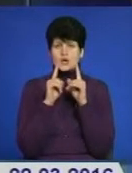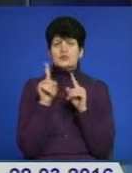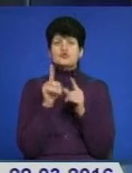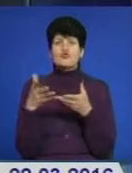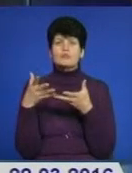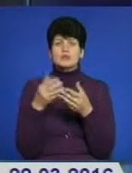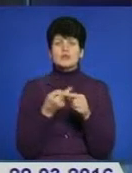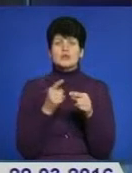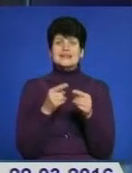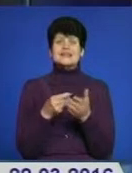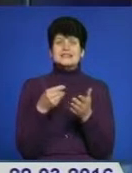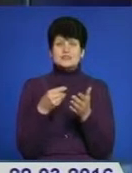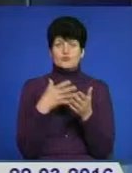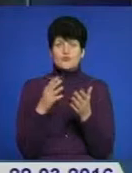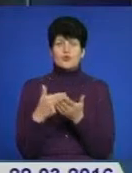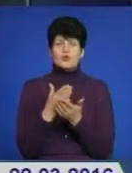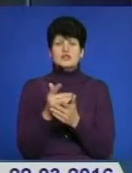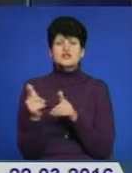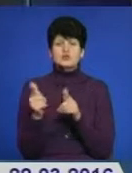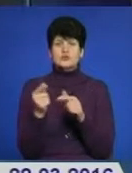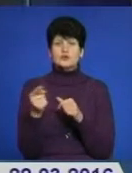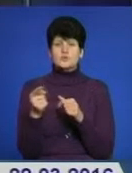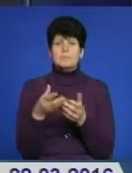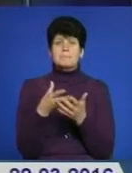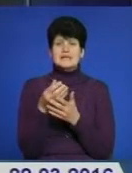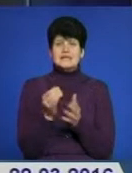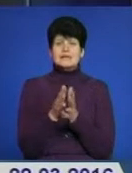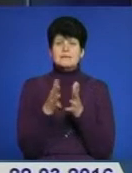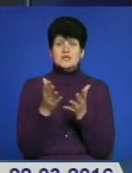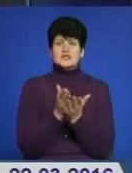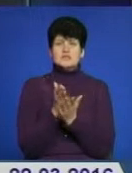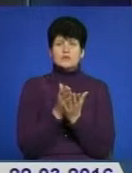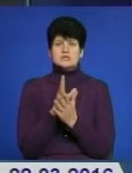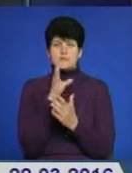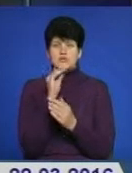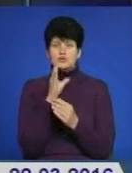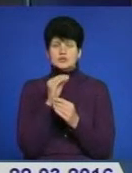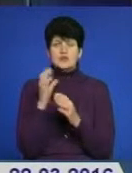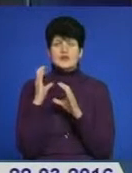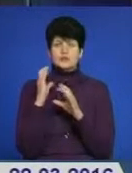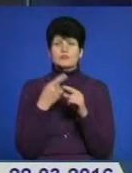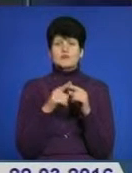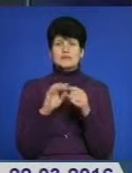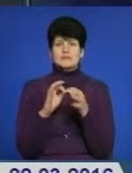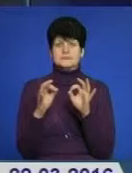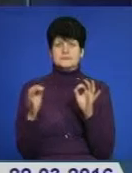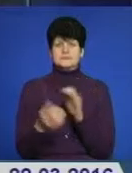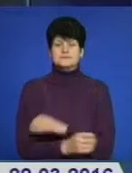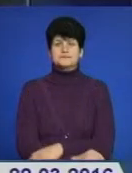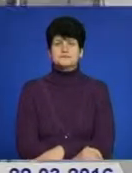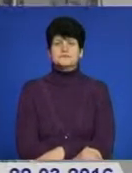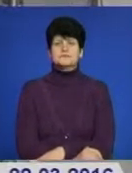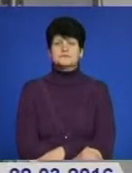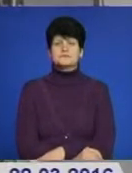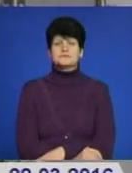вплинуло на цілнову політику? І чи готові тернополяни платити більше за послуги маршрутних автобусів? Про це у сюжеті Олени Кирилів.